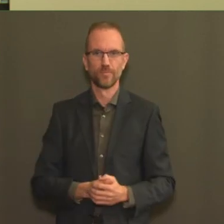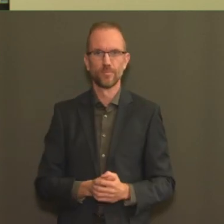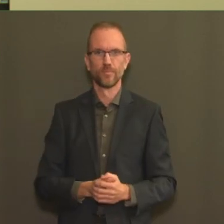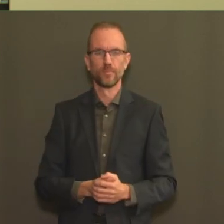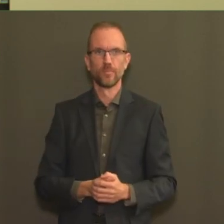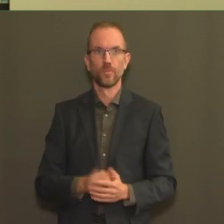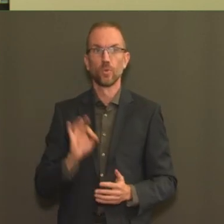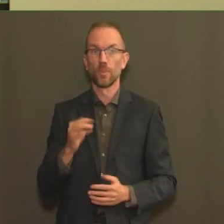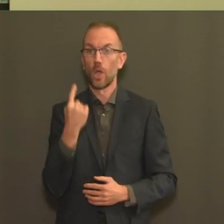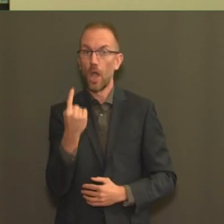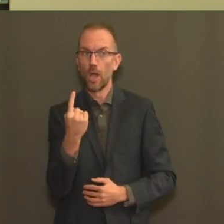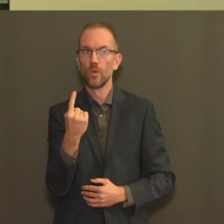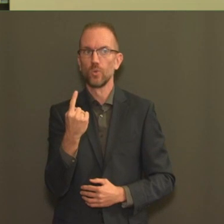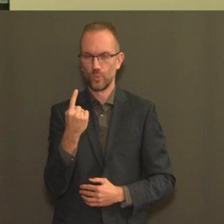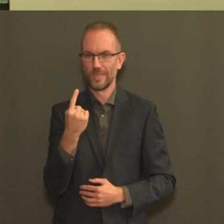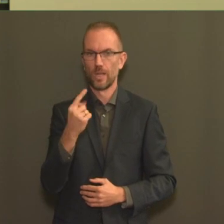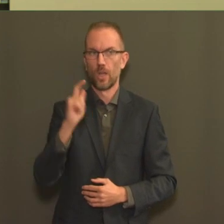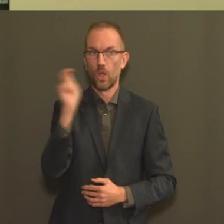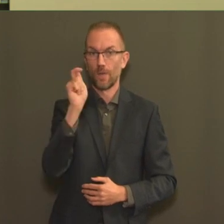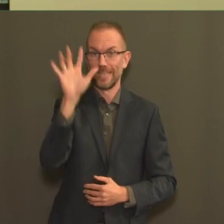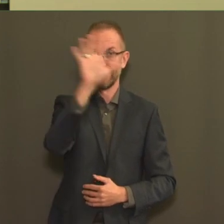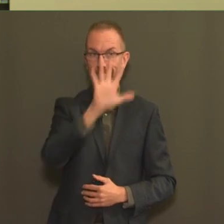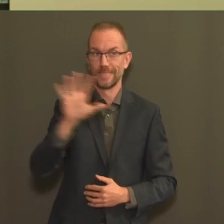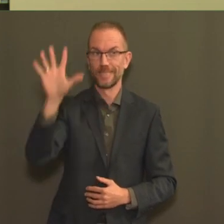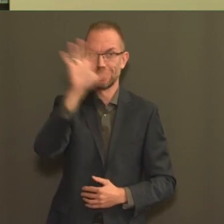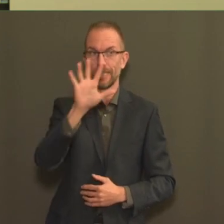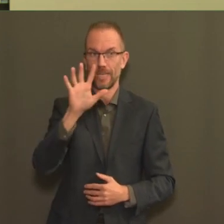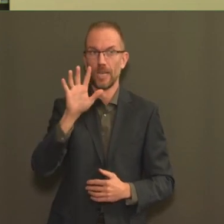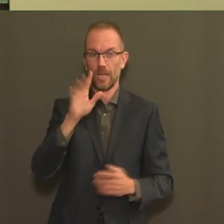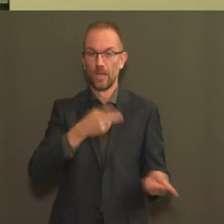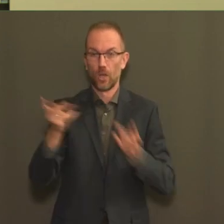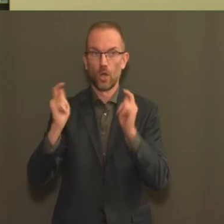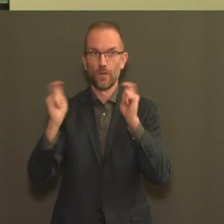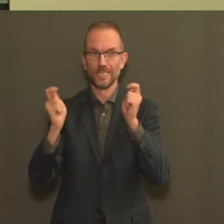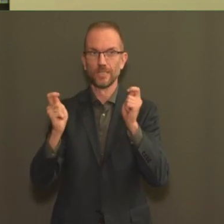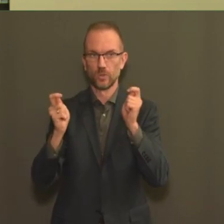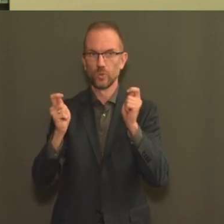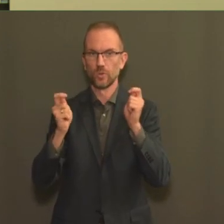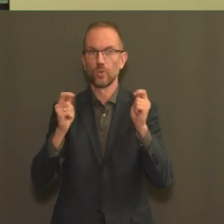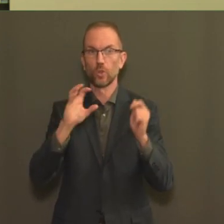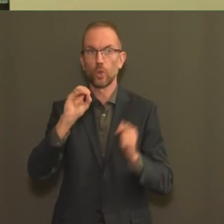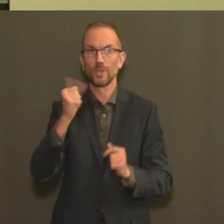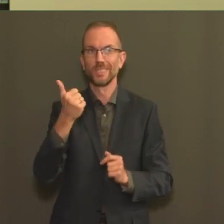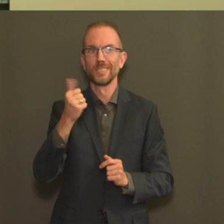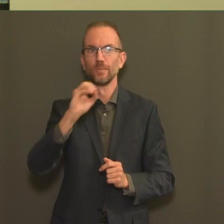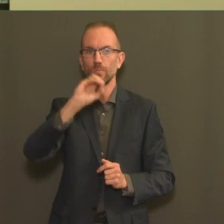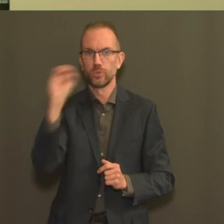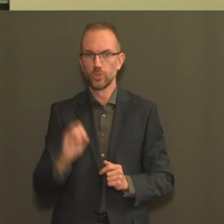plus d'un tiers, en l'occurrence 36% des hospitalisations, se passe actuellement dans les deux Flandres.